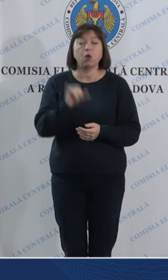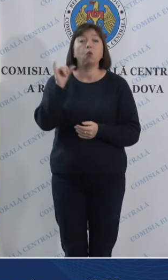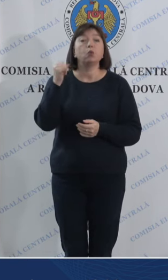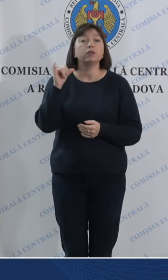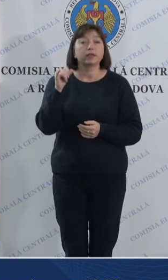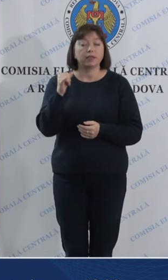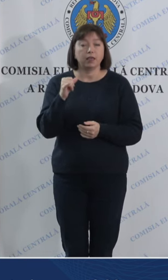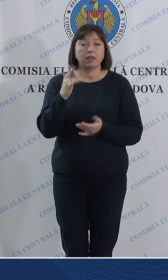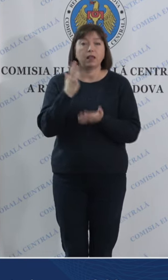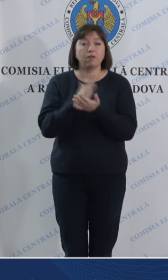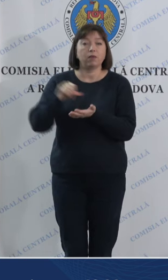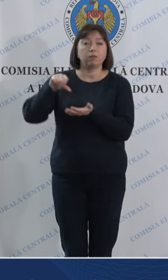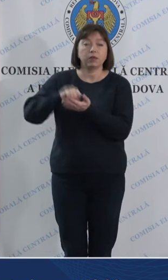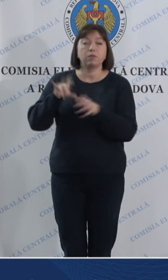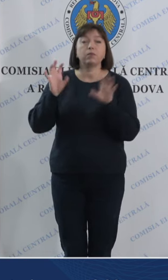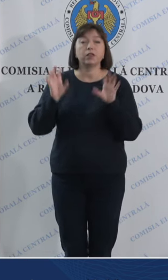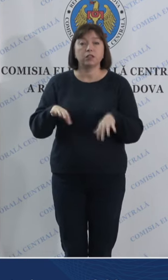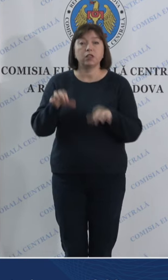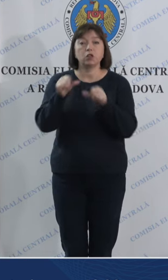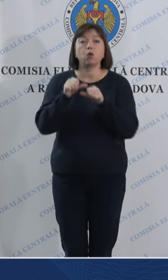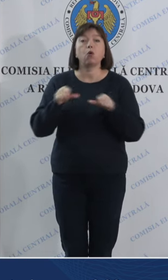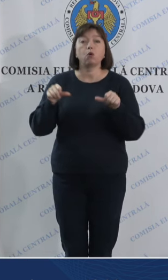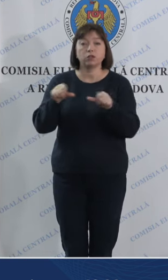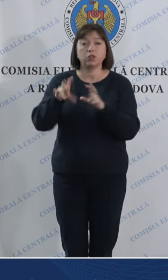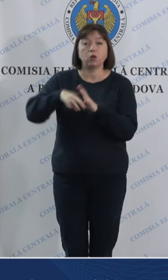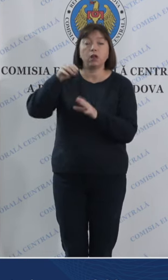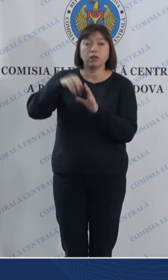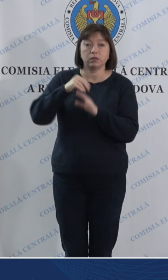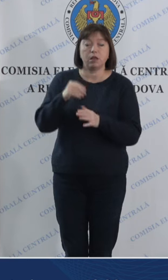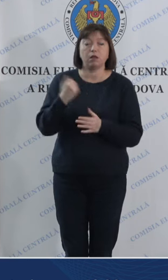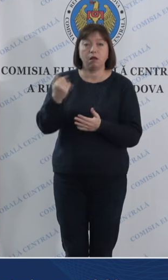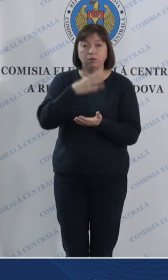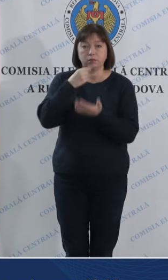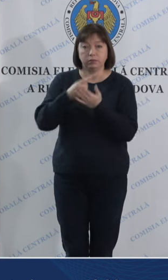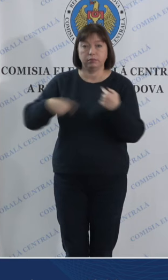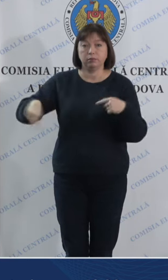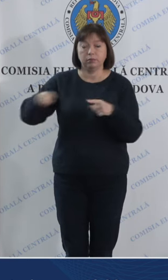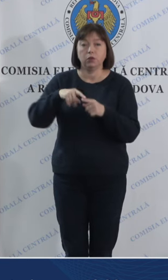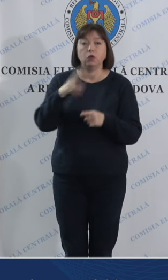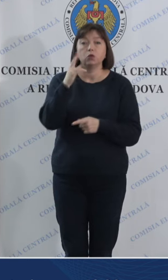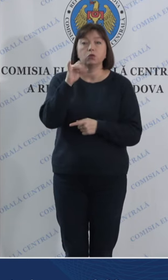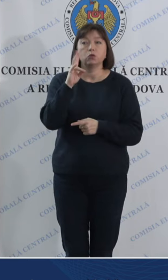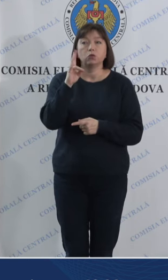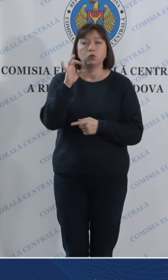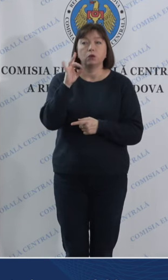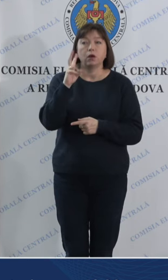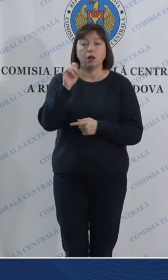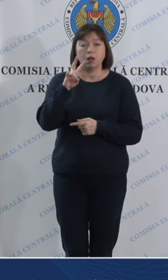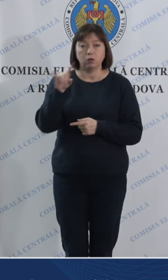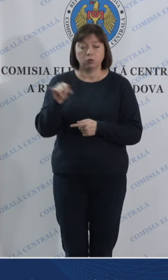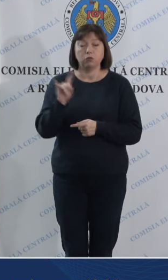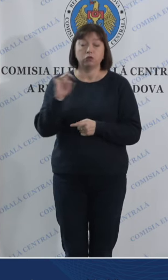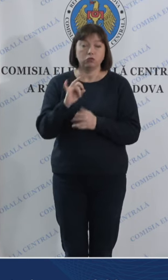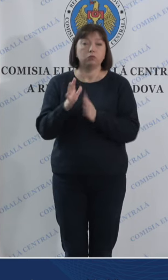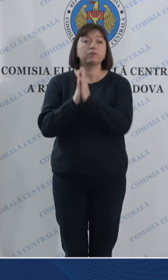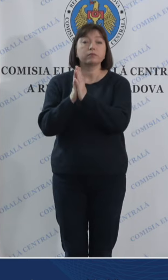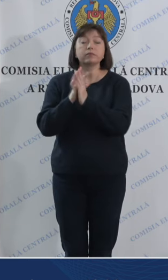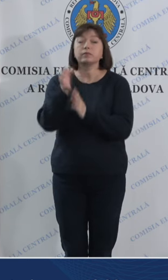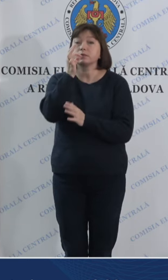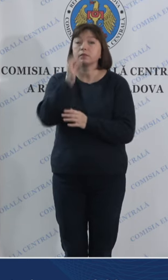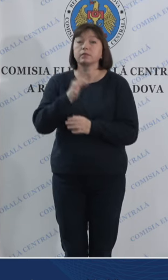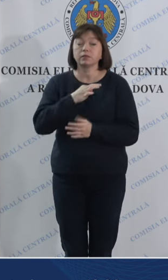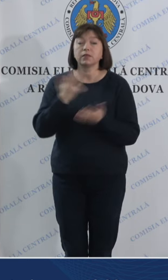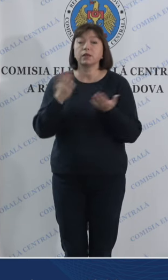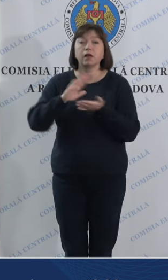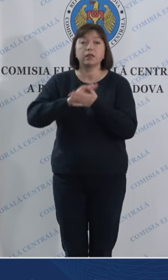Ungheni, îl avem prezent pe președintele Consiliului Electoral de Circunscripție, domnul Țurcanu, și îl rog să ne spună